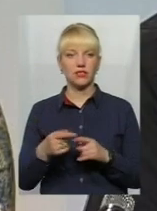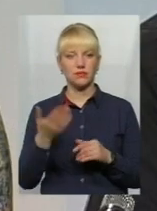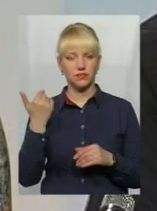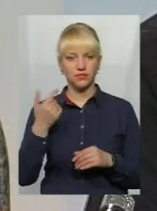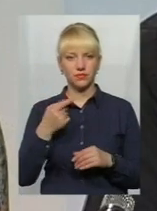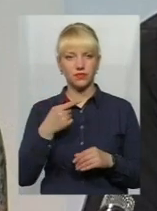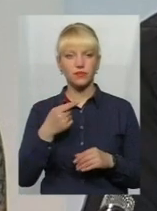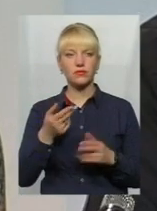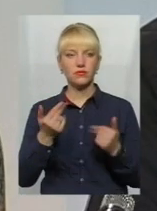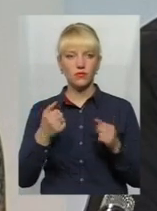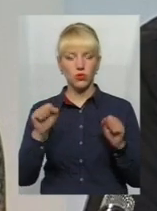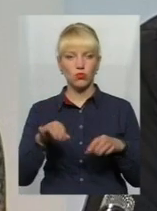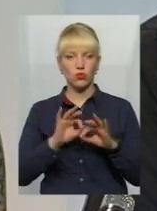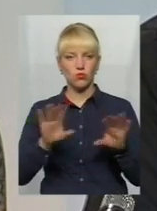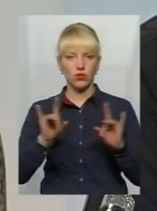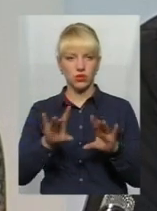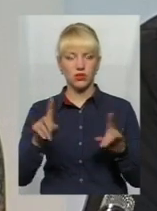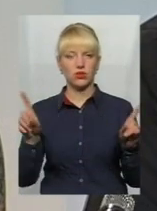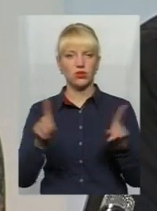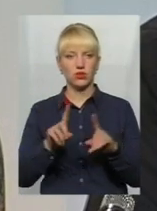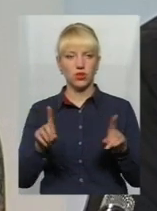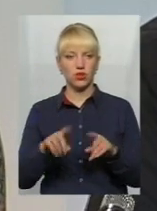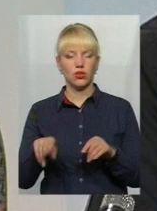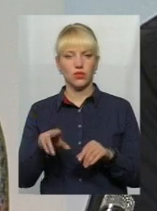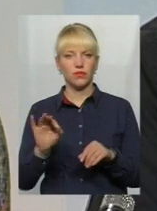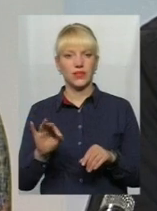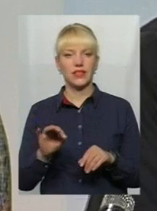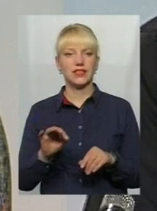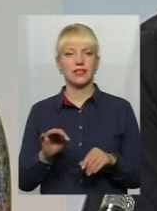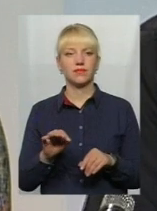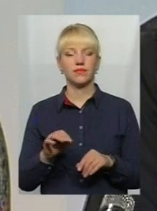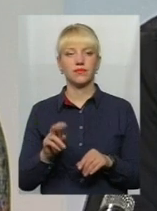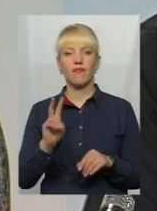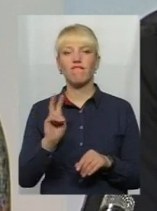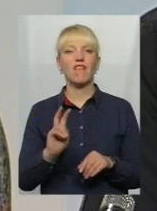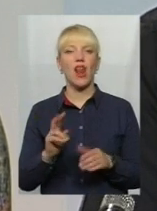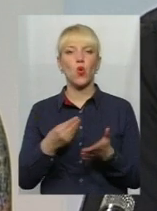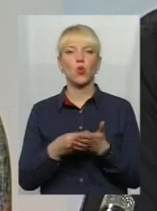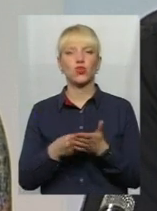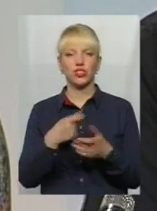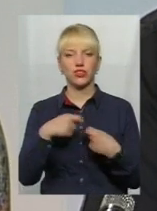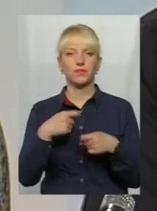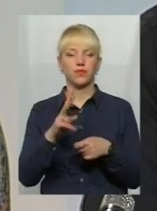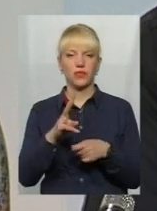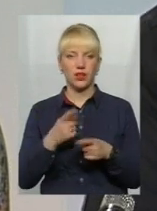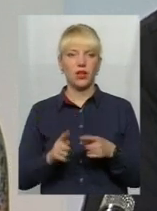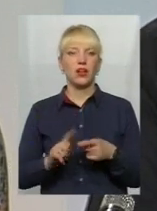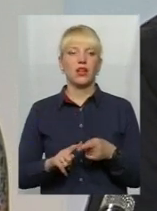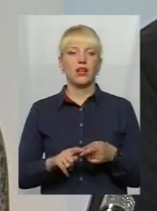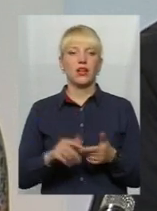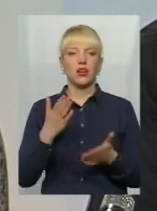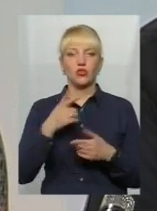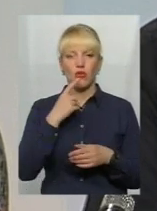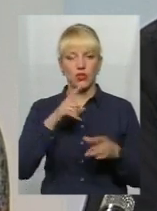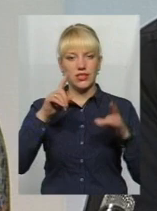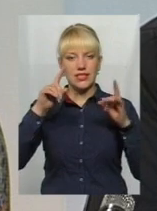питання. Я можу пояснити, що щодо саме так званих валютчиків. Якщо ми говоримо про факти